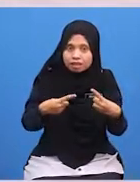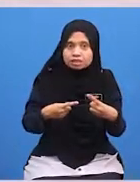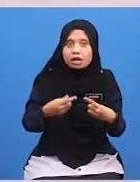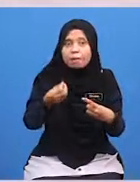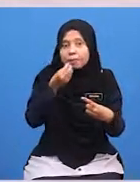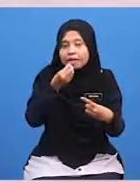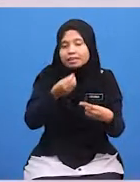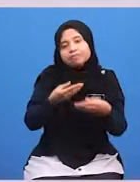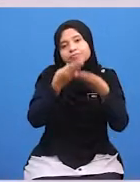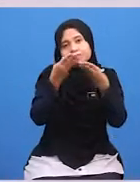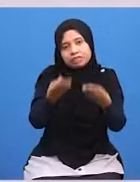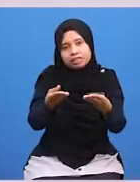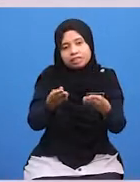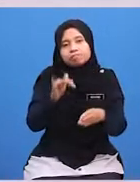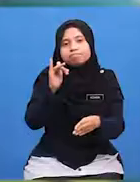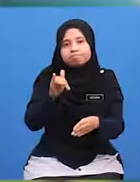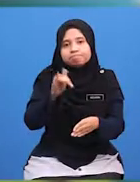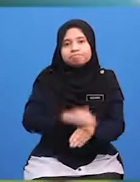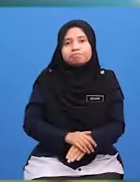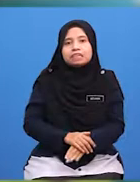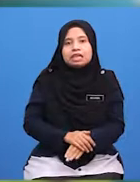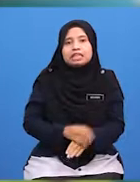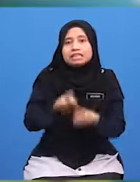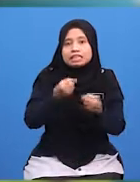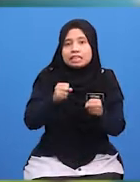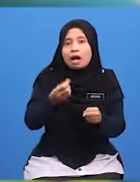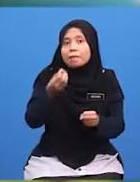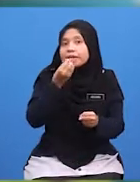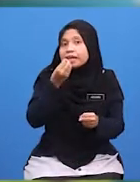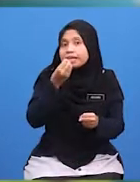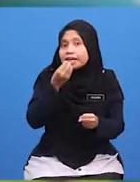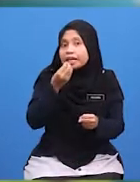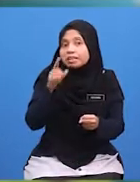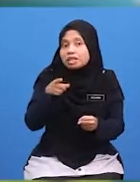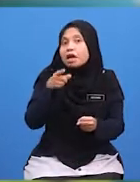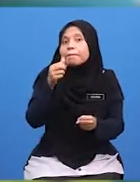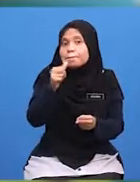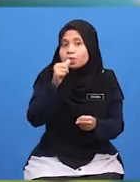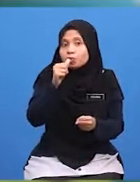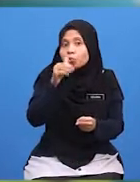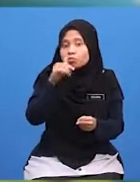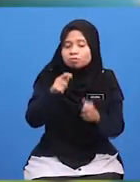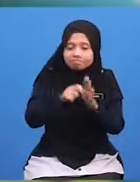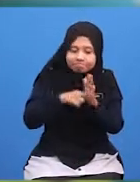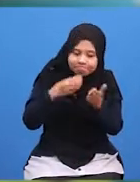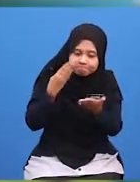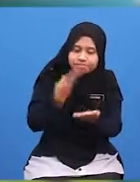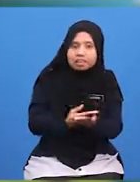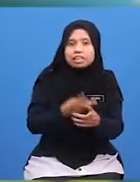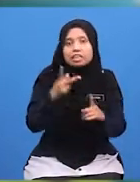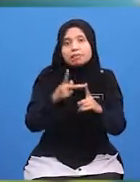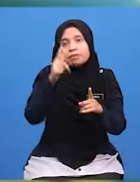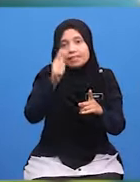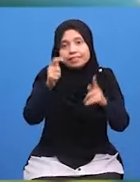Disediakan Ya Sediakanlah Makanan Dan Minuman Yang Terbaik Kepada